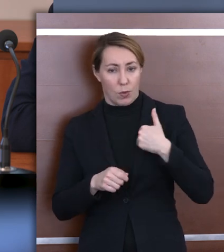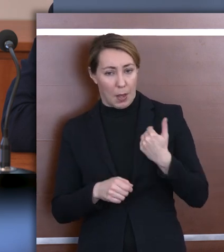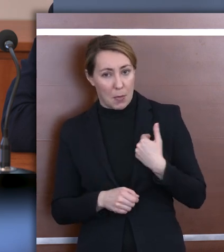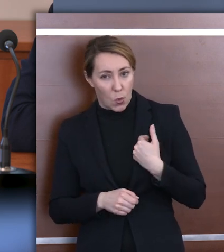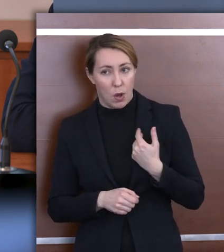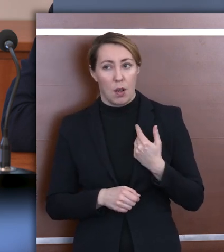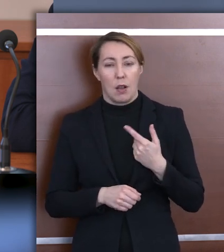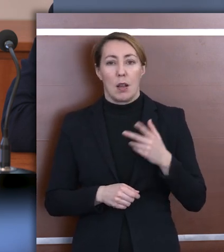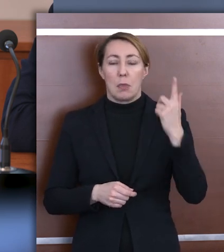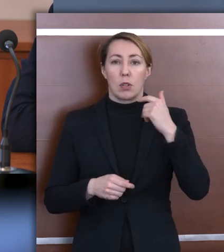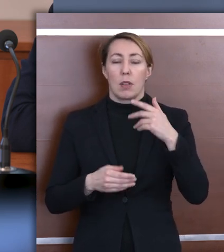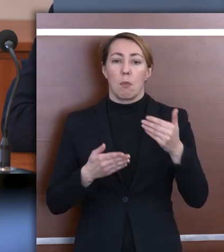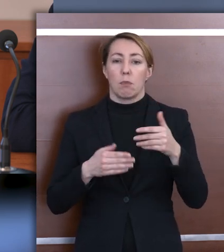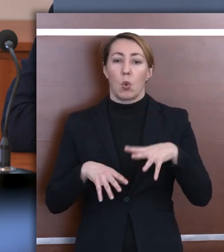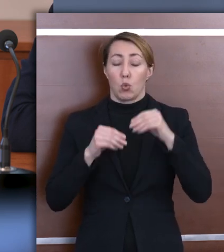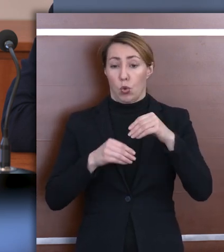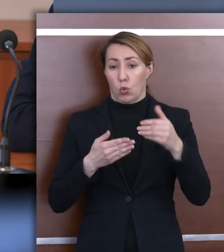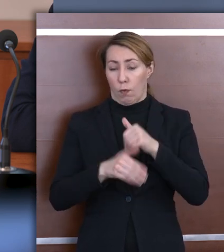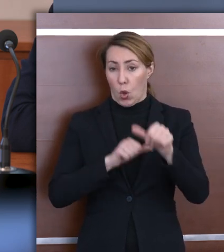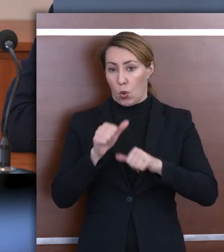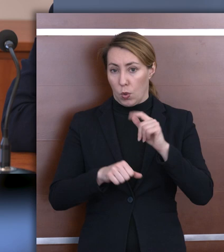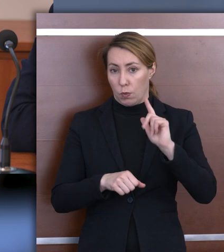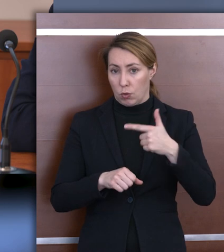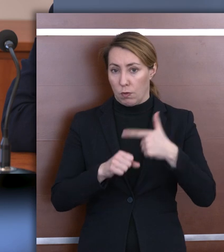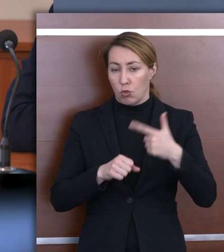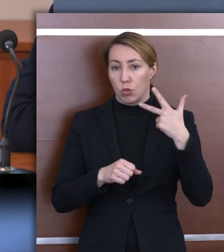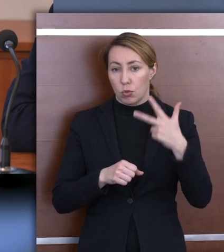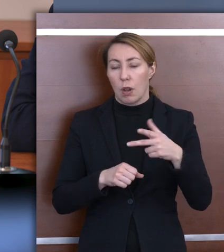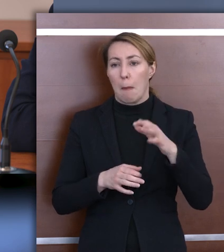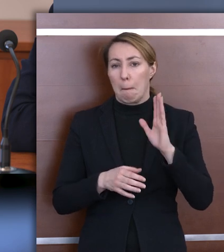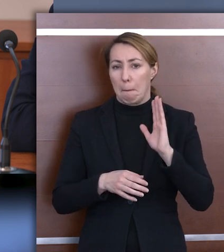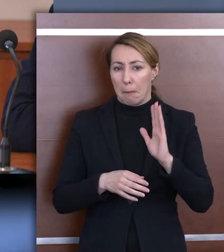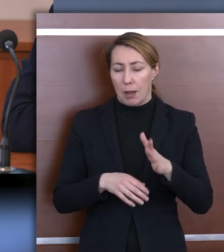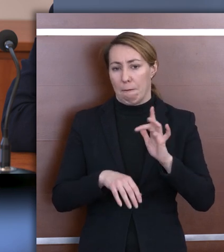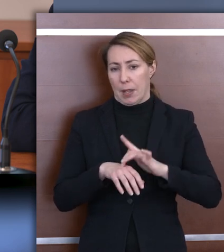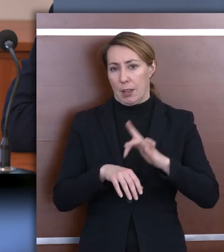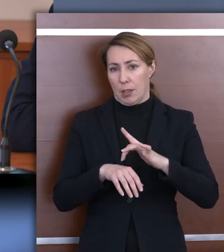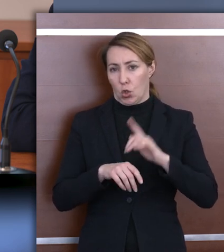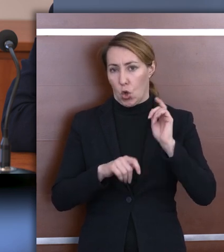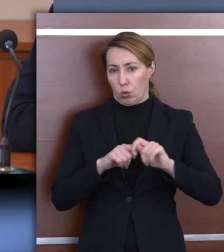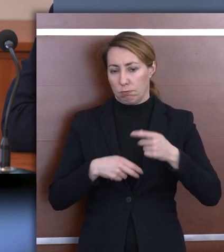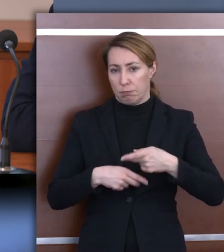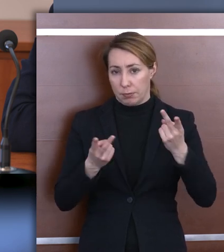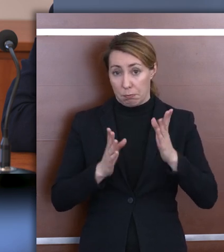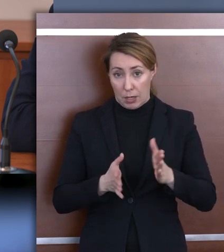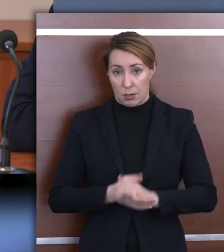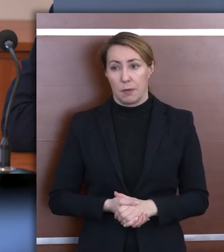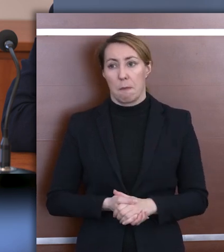następnego roku, 2023, będą Państwu wyniki tych kontroli udostępniane.